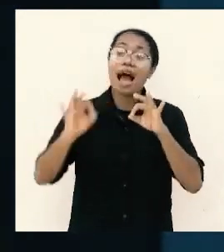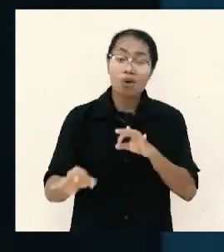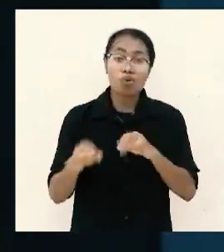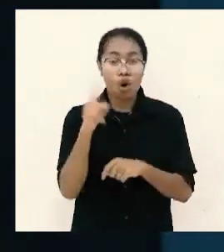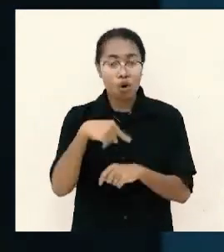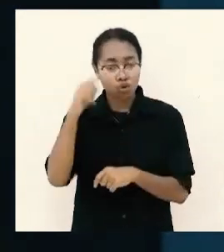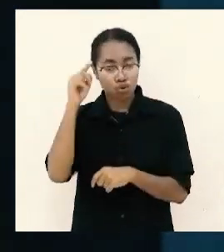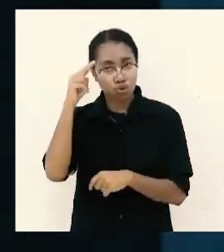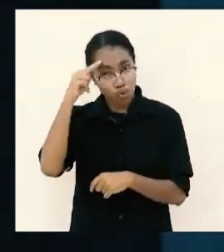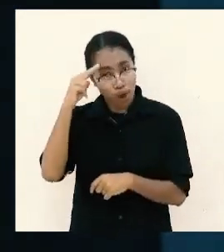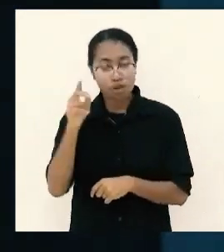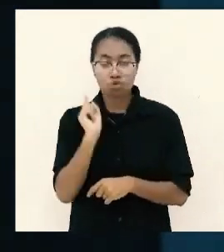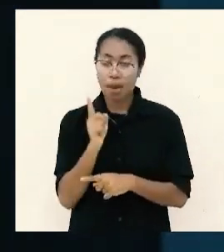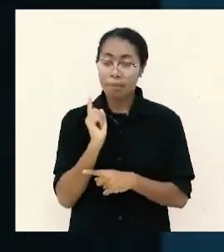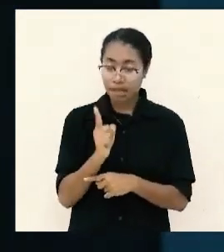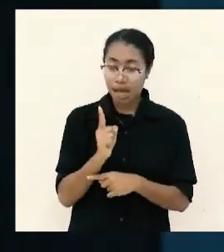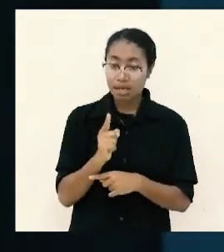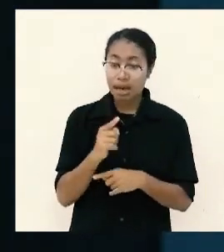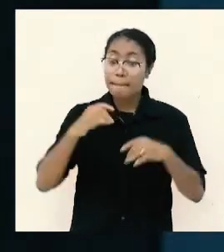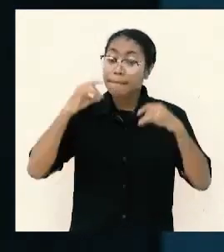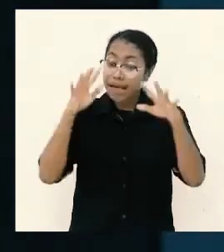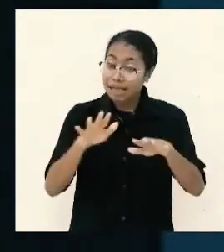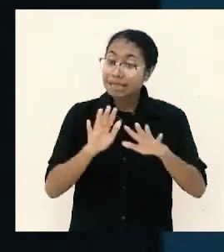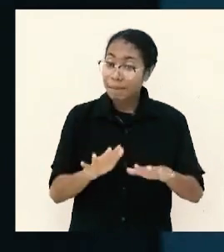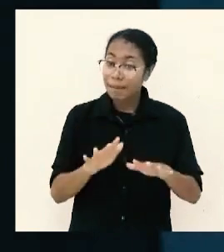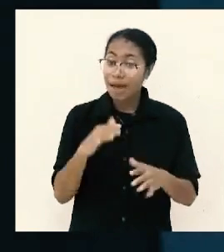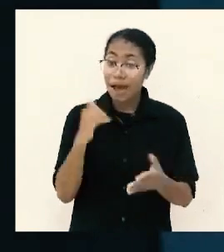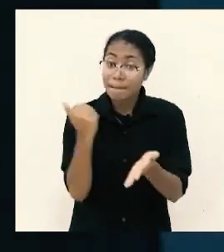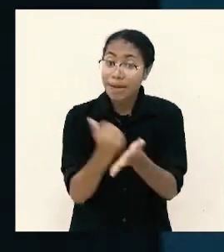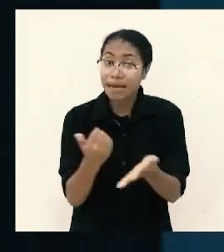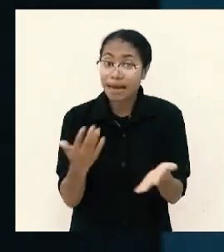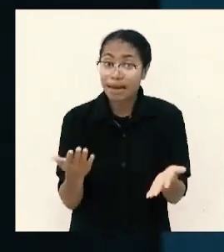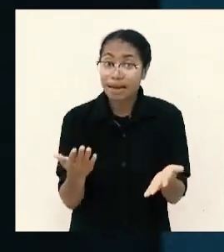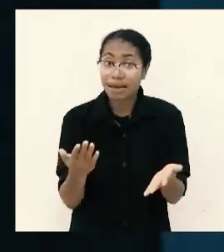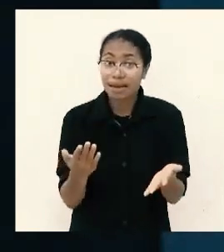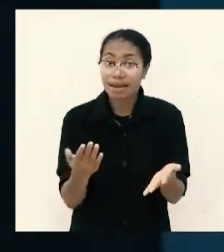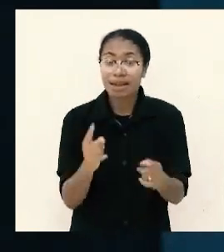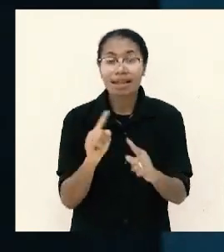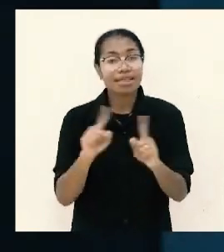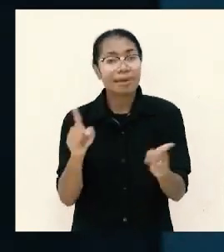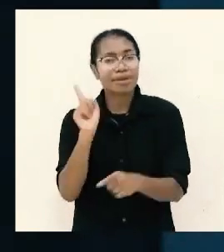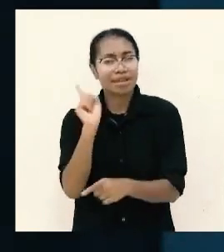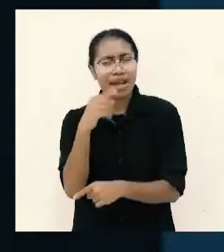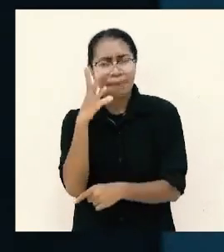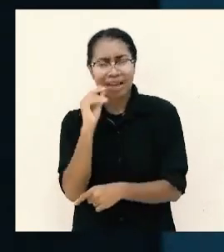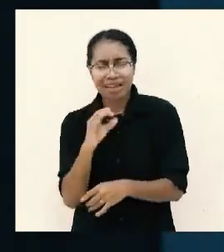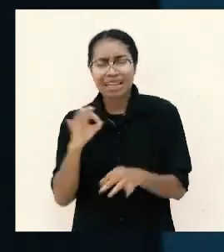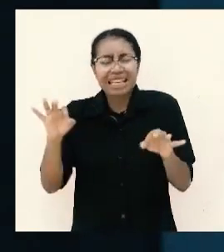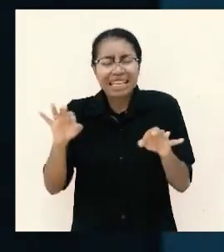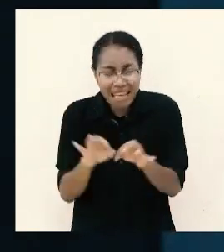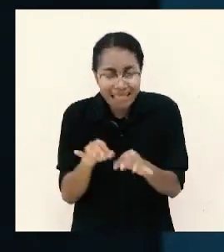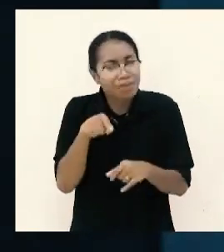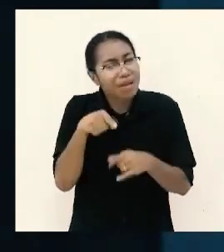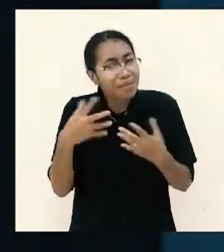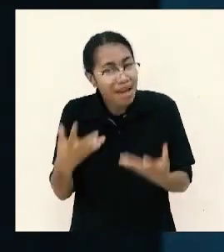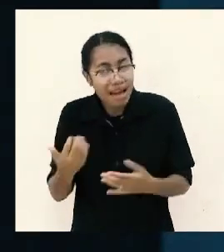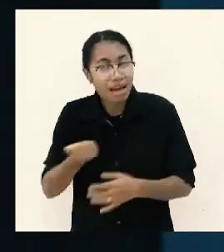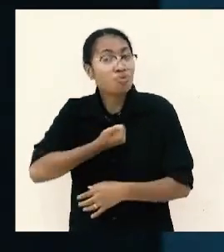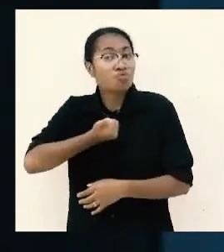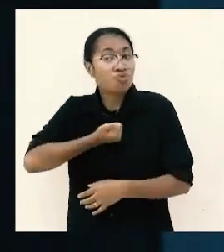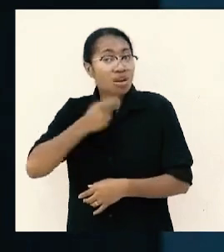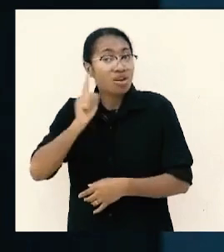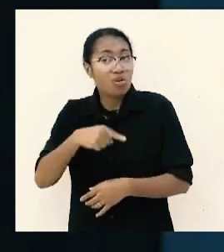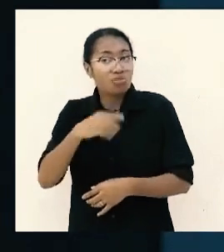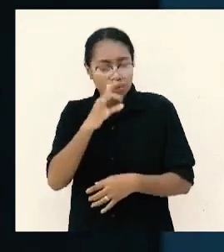perintahkan berkatnya sampai amin tapi biar berkat dekat bagaimana kalau Tuhan perintah dia main